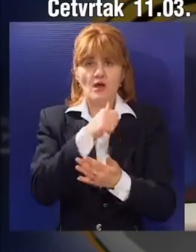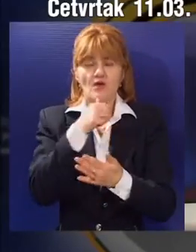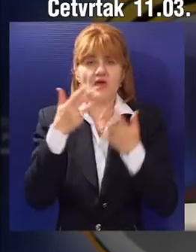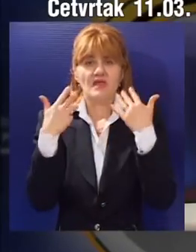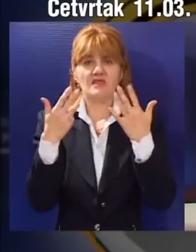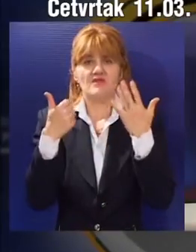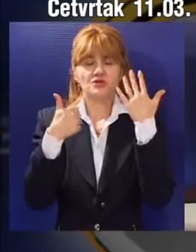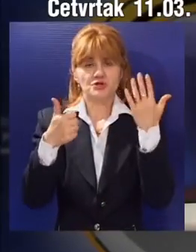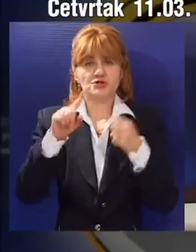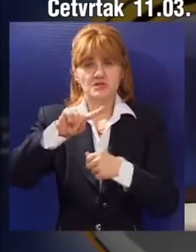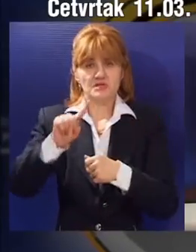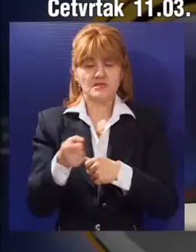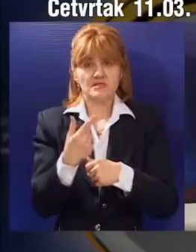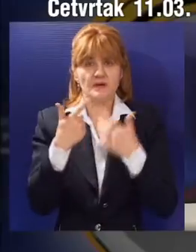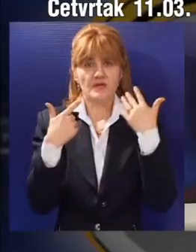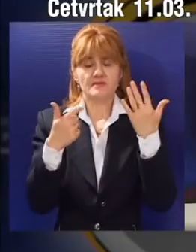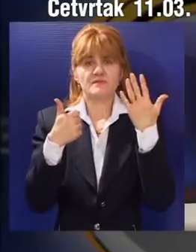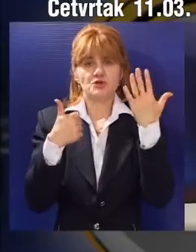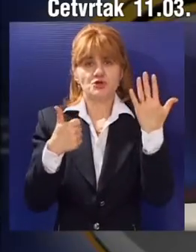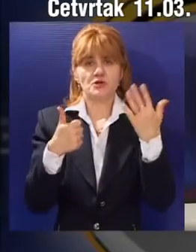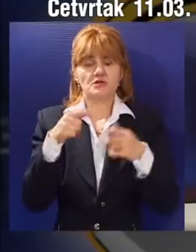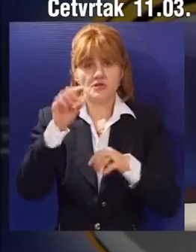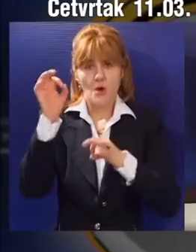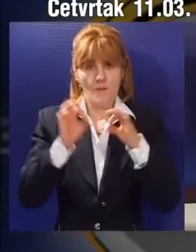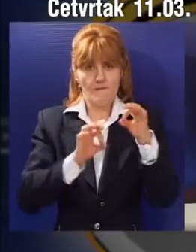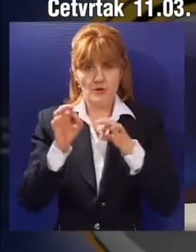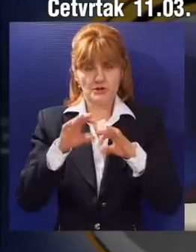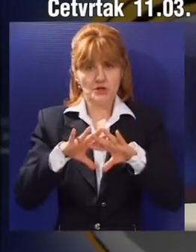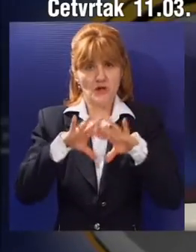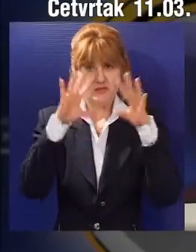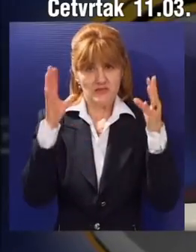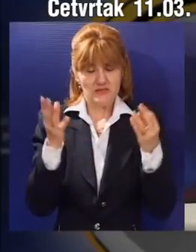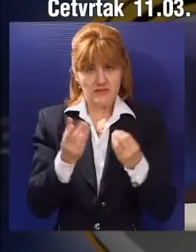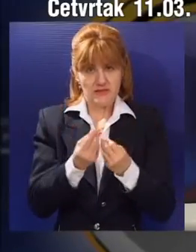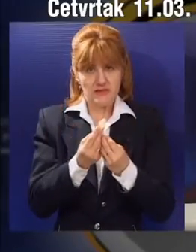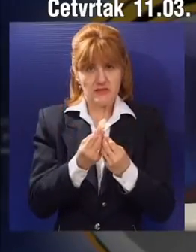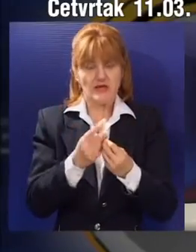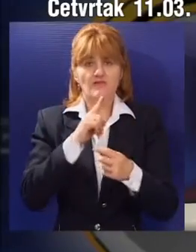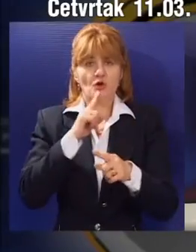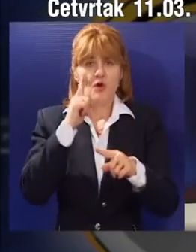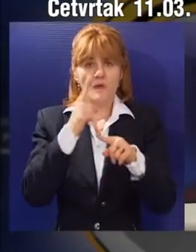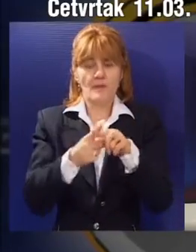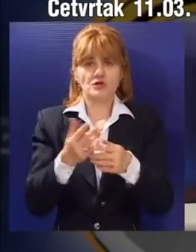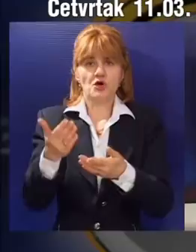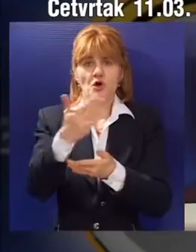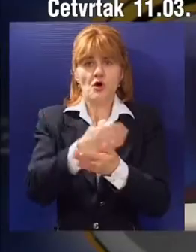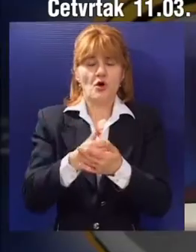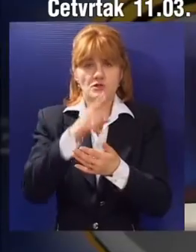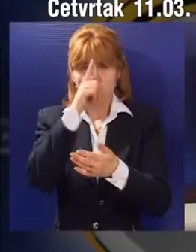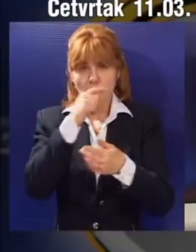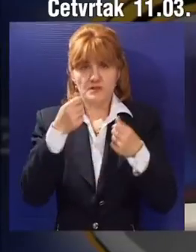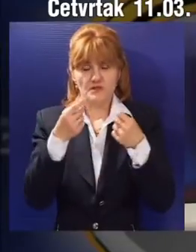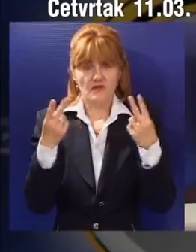96,76 odsto. Zajedno sa svim sredstvima iz ostalih izvora indirektnih korisnika budžeta